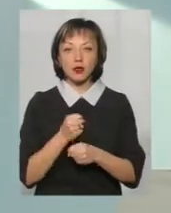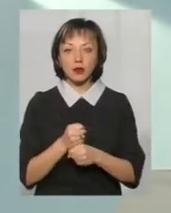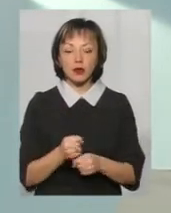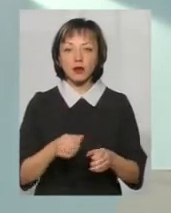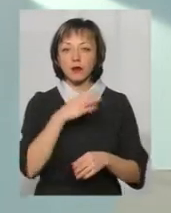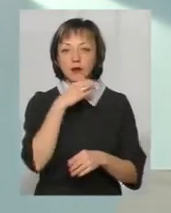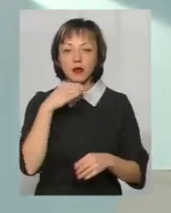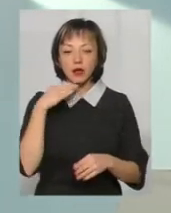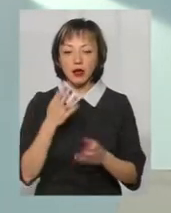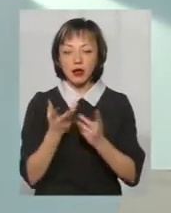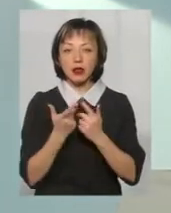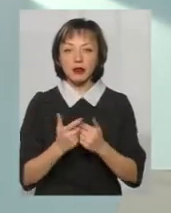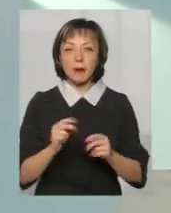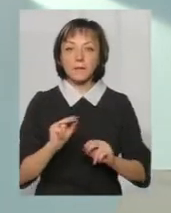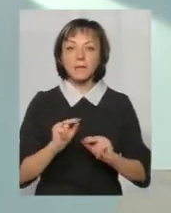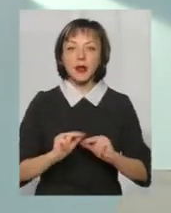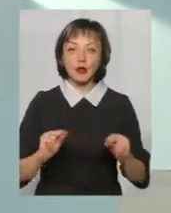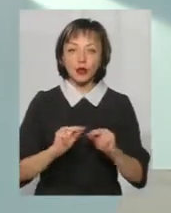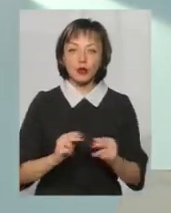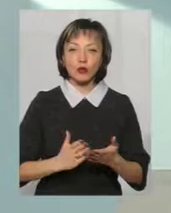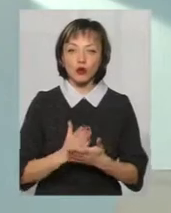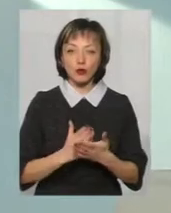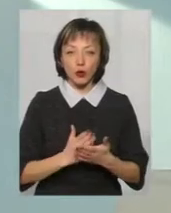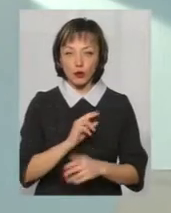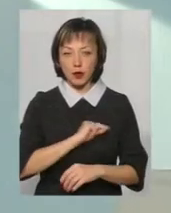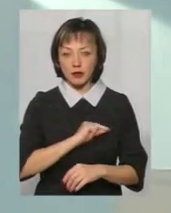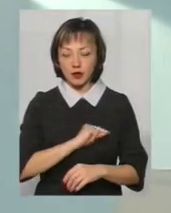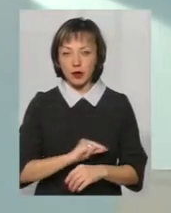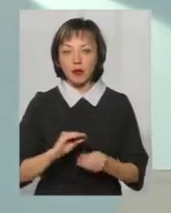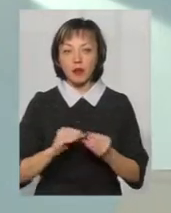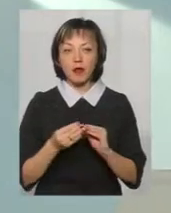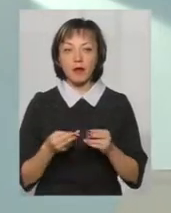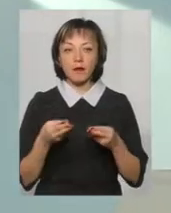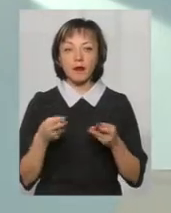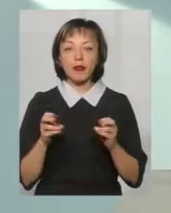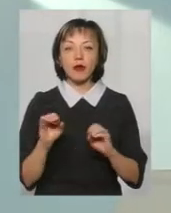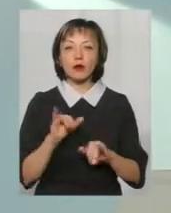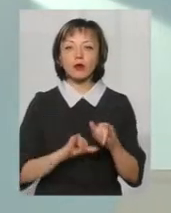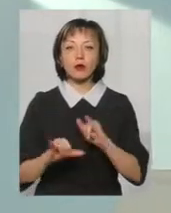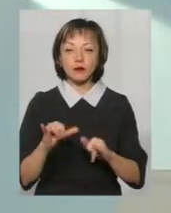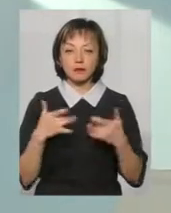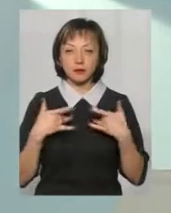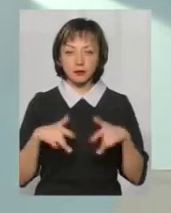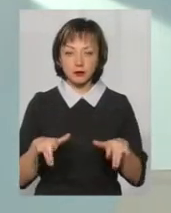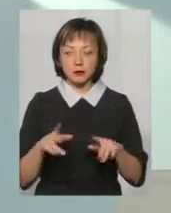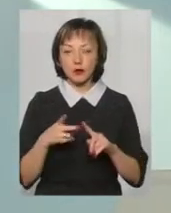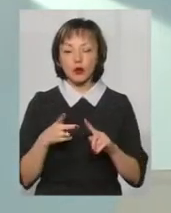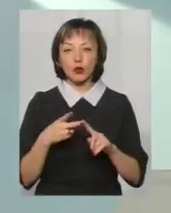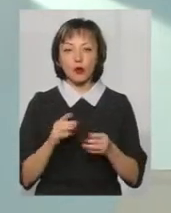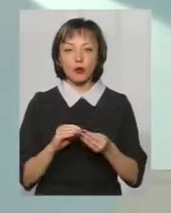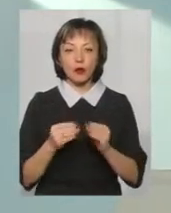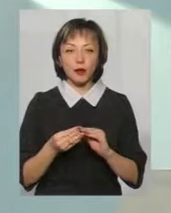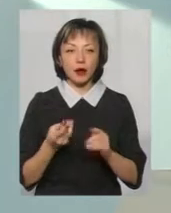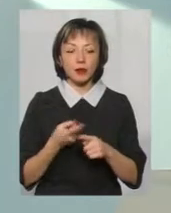кількість педагогічних і обслуговуючого персоналу працівників. Проблема – де їх діти. Друга проблема